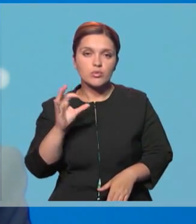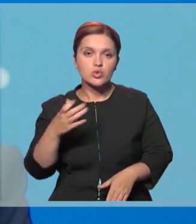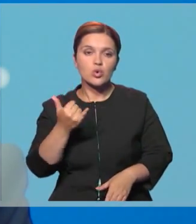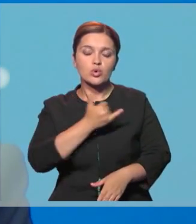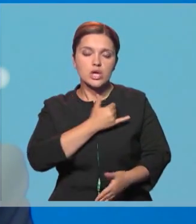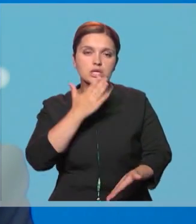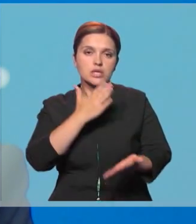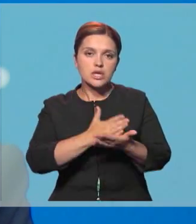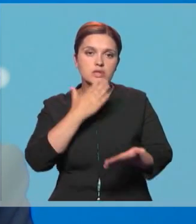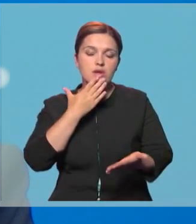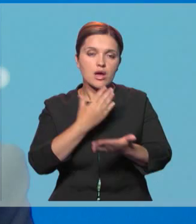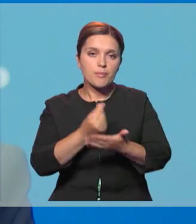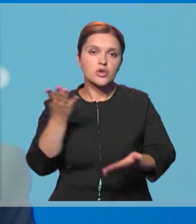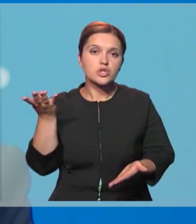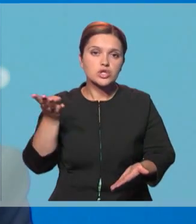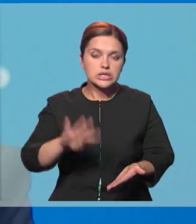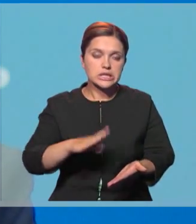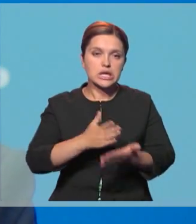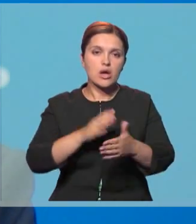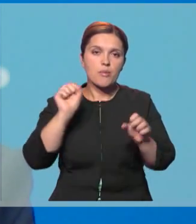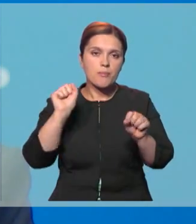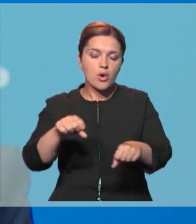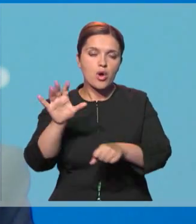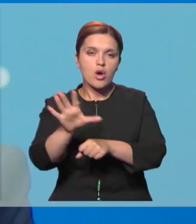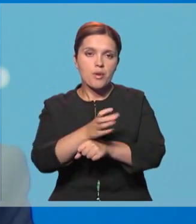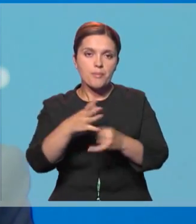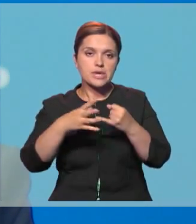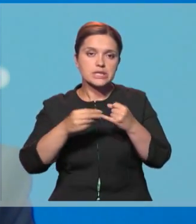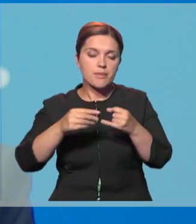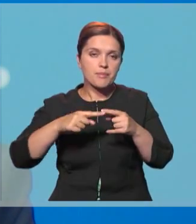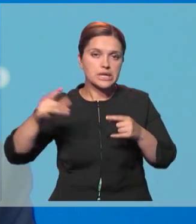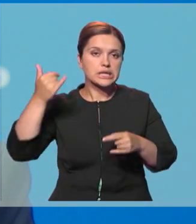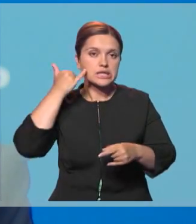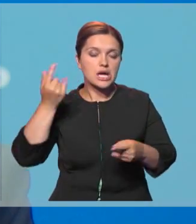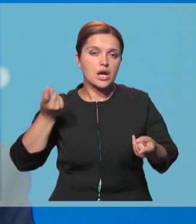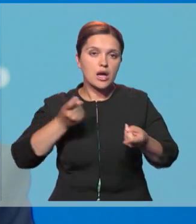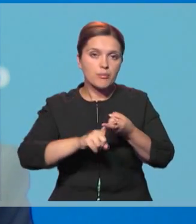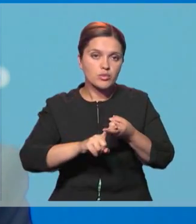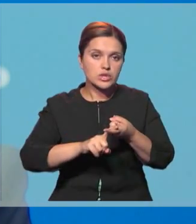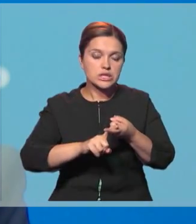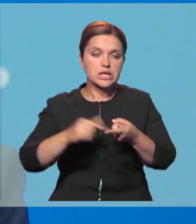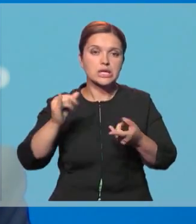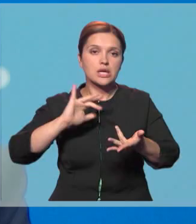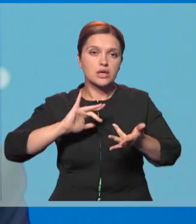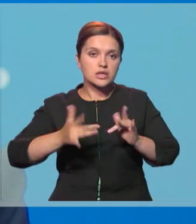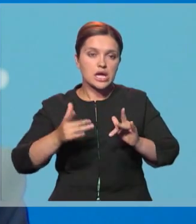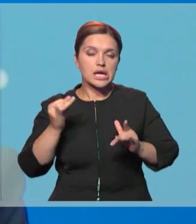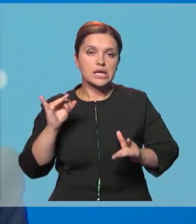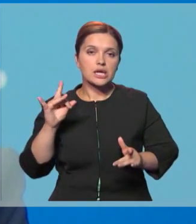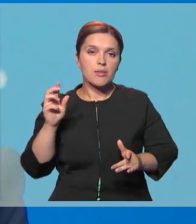существует. У нас четыре спутника дистанционного зондирования и для телекоммуникации. У нас строится ЦРБАС